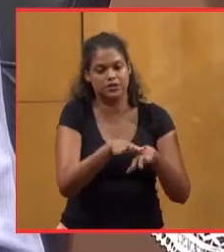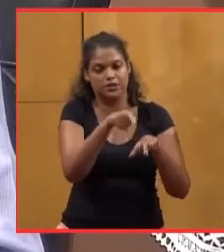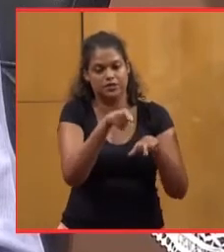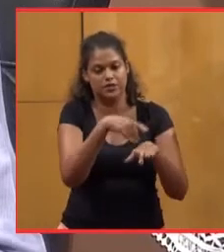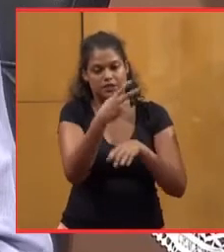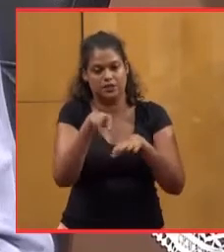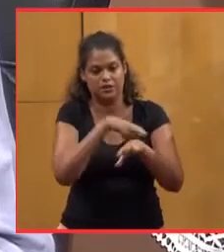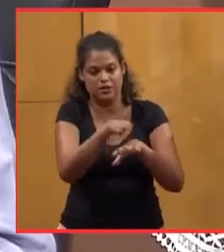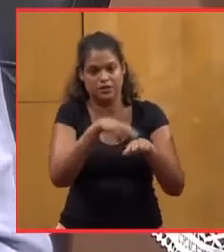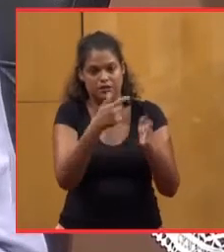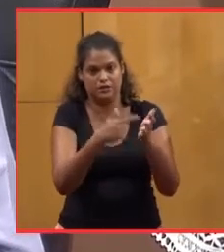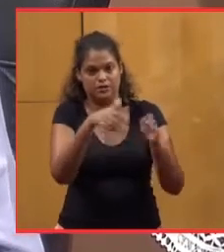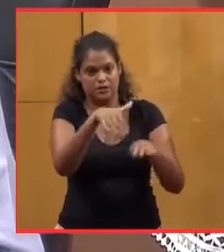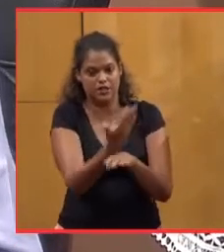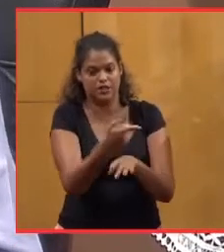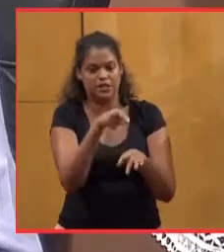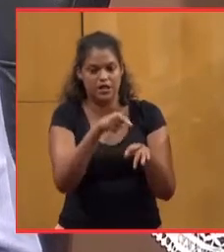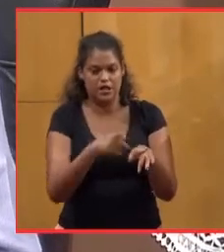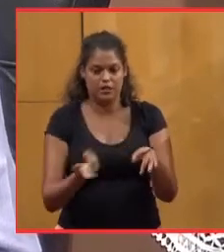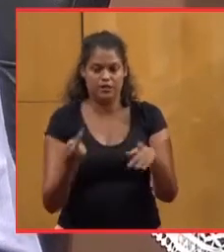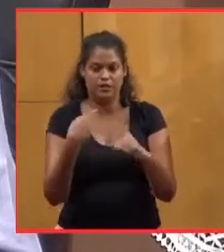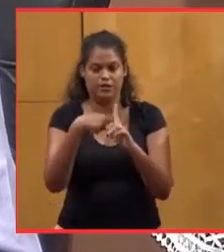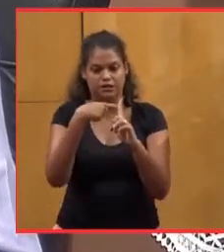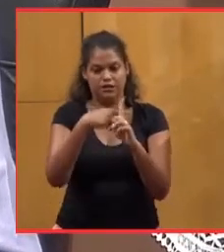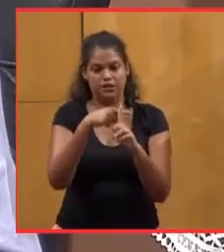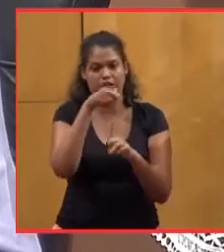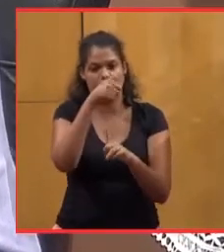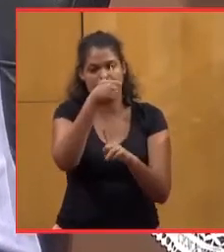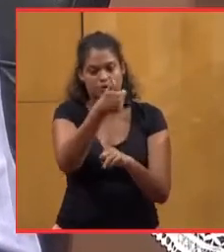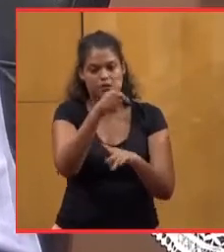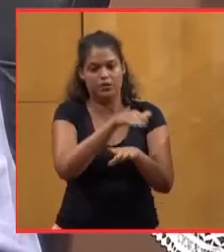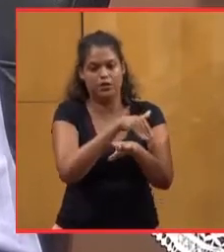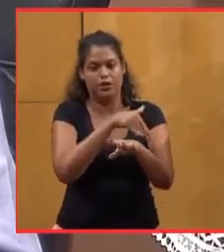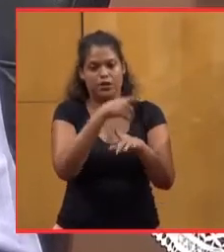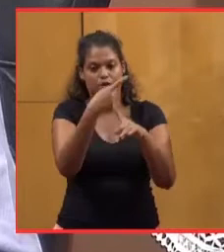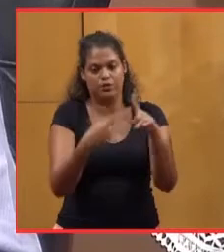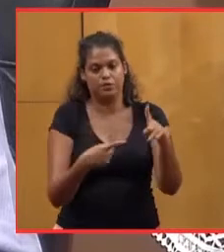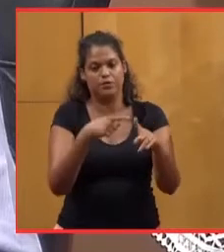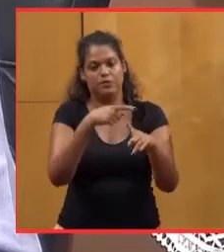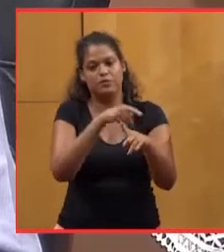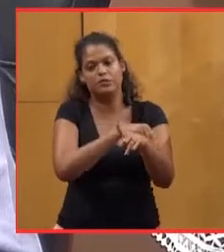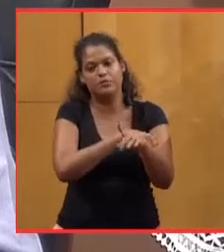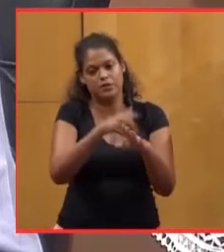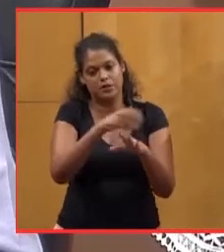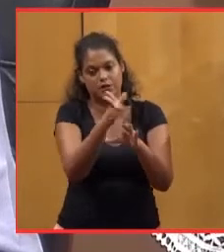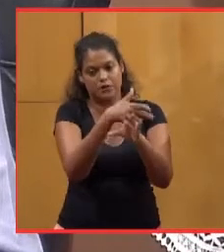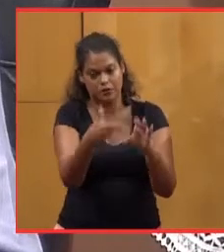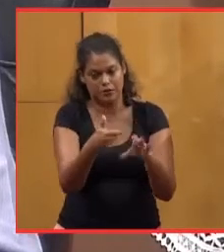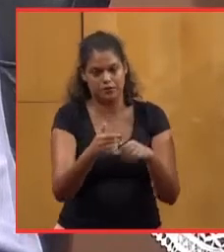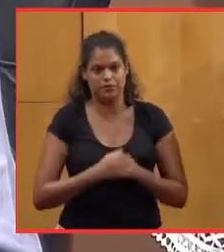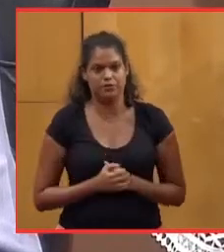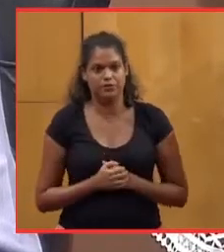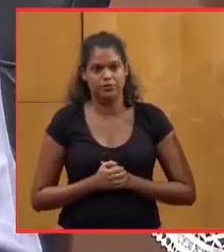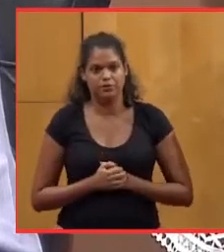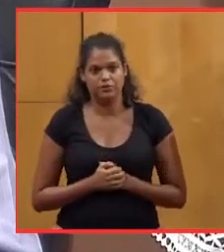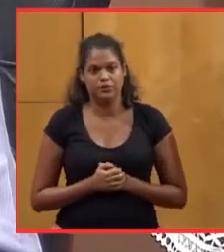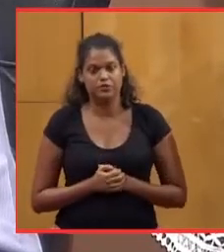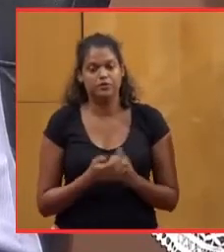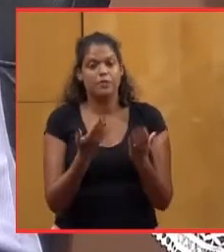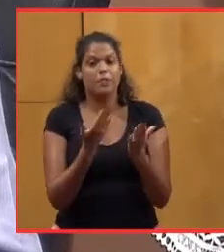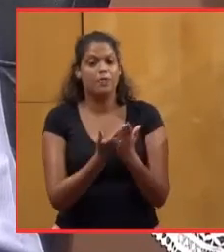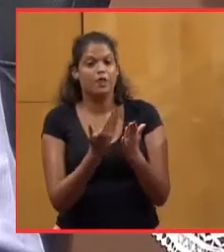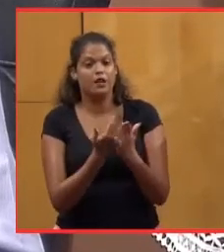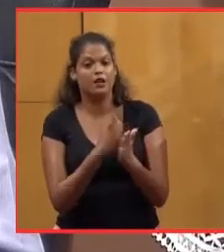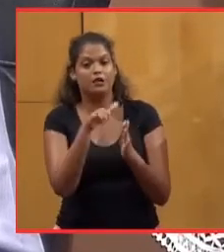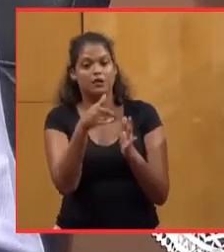de 2015 est excédentaire de plus de 1,5 million d'euros. Dans les faits, lorsque l'on